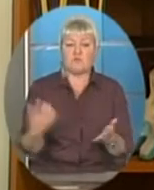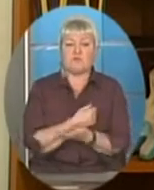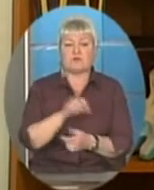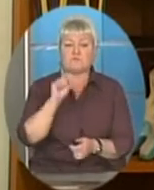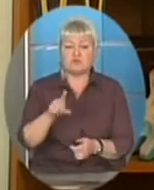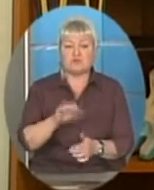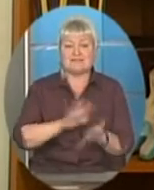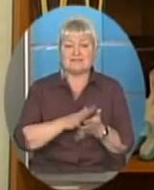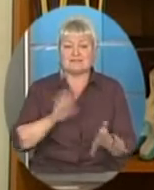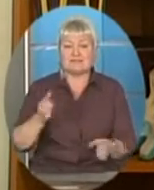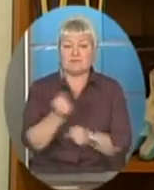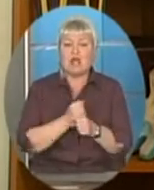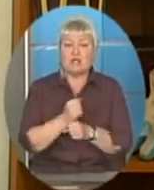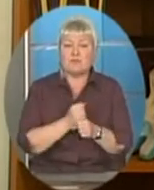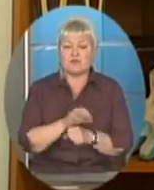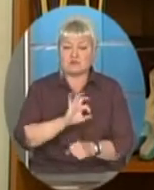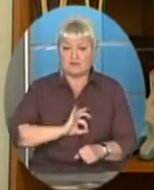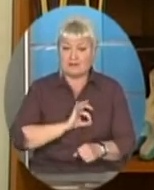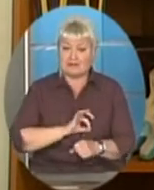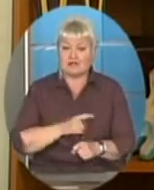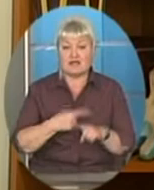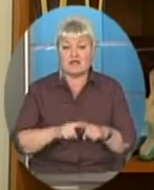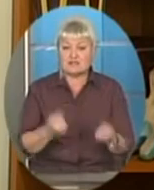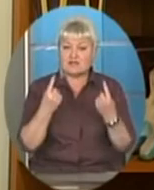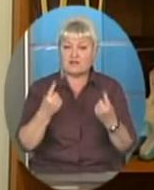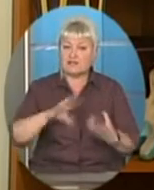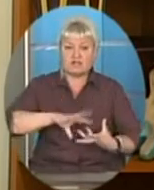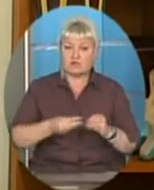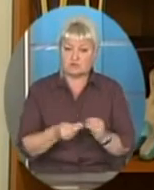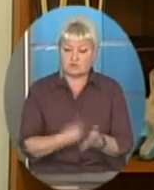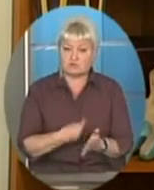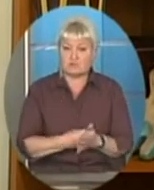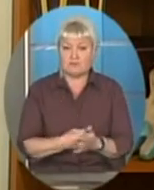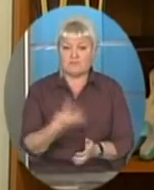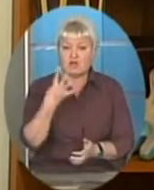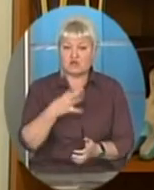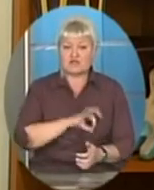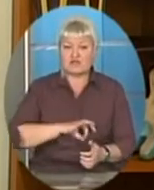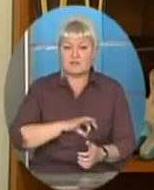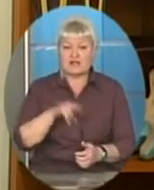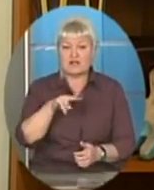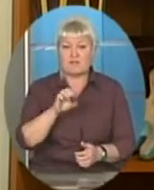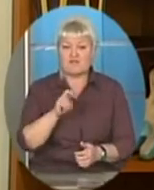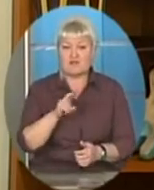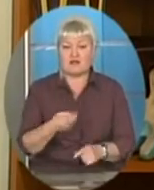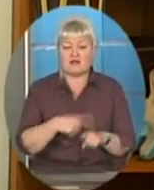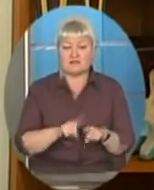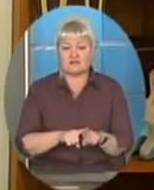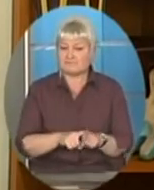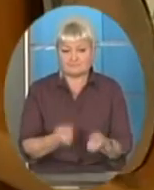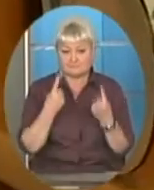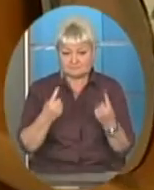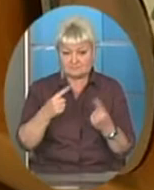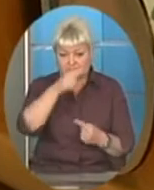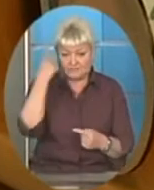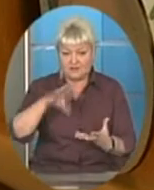бронзові медалі на паралімпійських іграх. Це навіть дуже велика сума, якщо так порахувати, чотири медалі Романа Павлика, то це достатньо велика сума буде